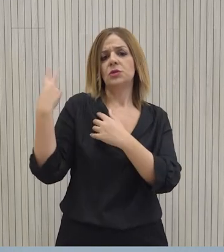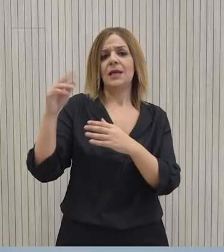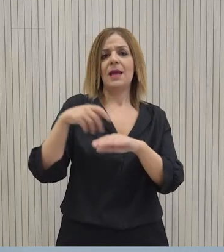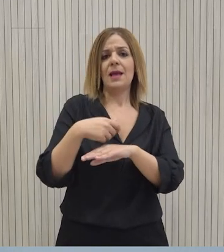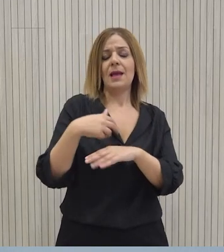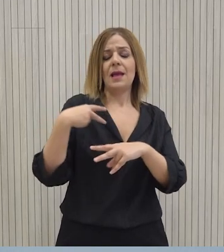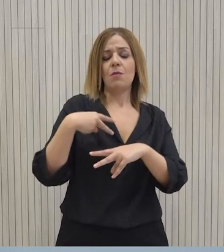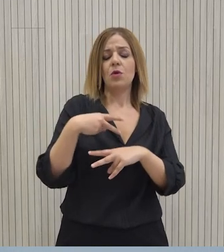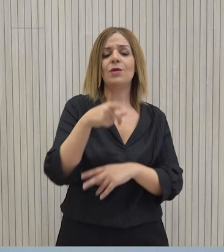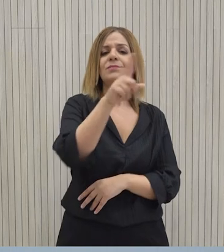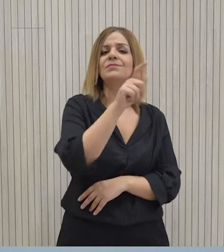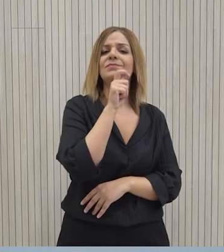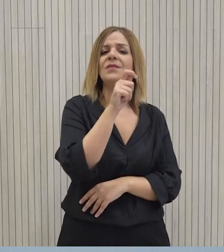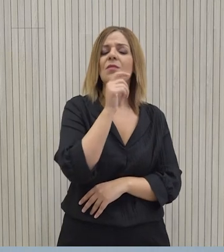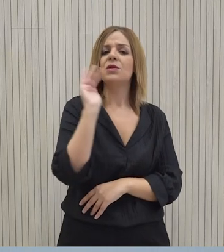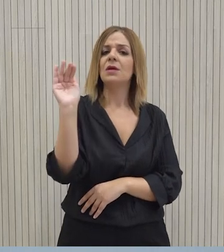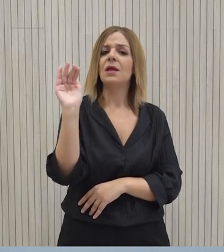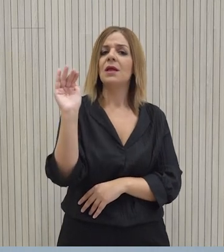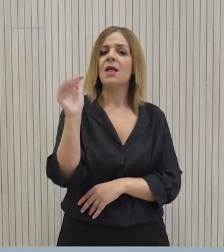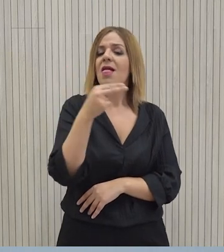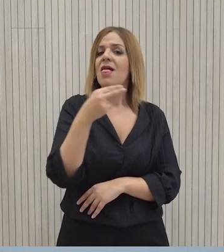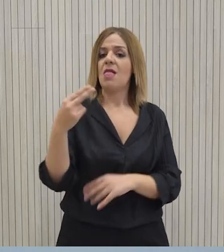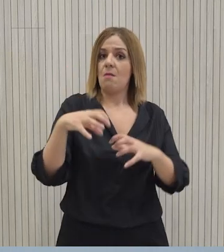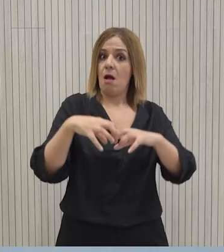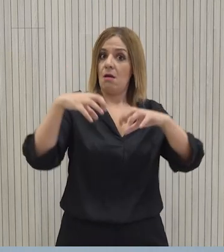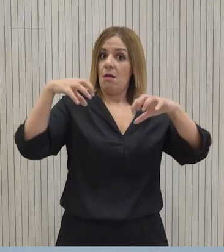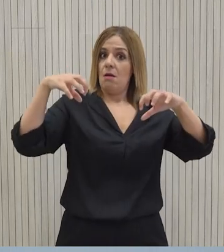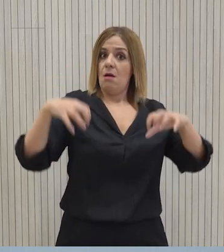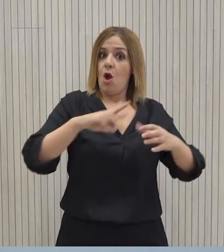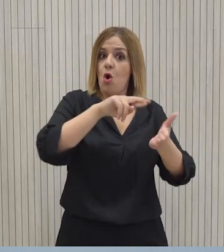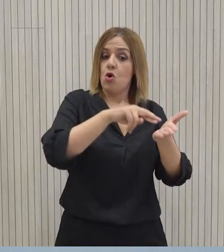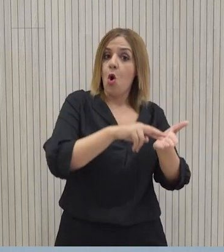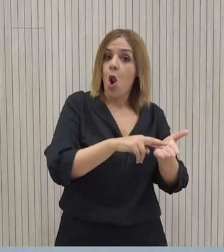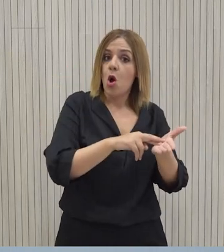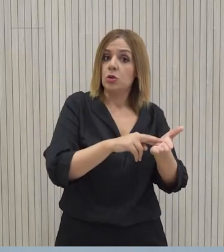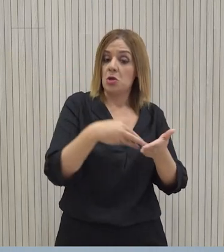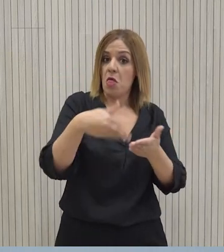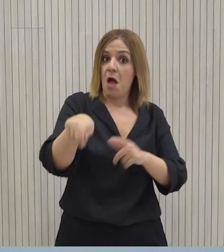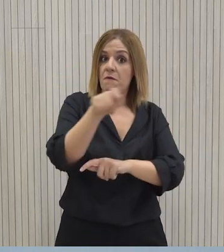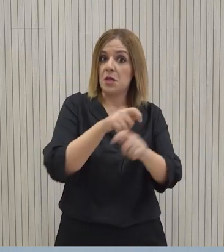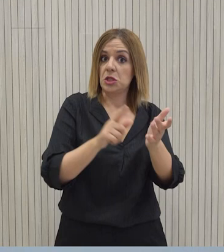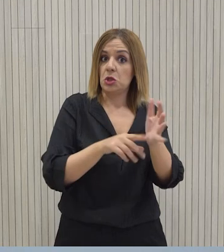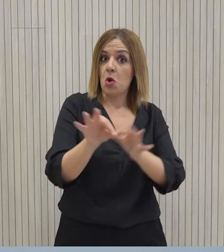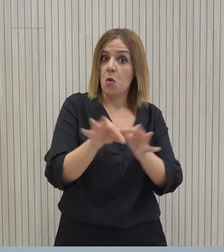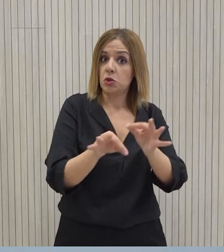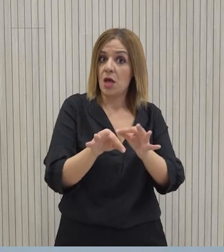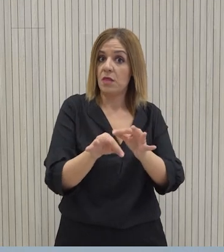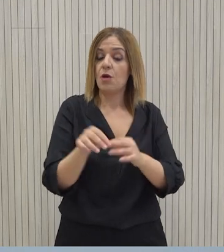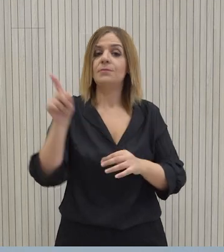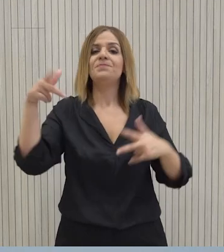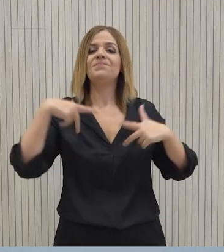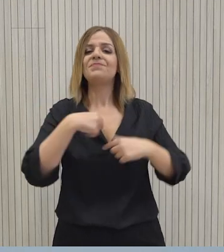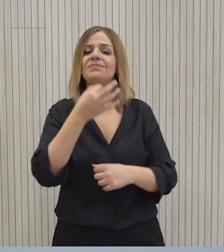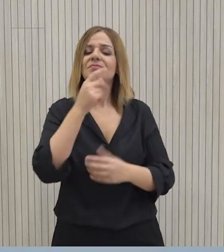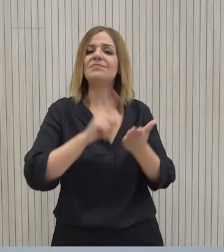Υπάρχει δηλαδή θέμα για το διαχωρισμό θα ετοιμαστεί νομοσχέδιο για το διαχωρισμό. Το νομοσχέδιο θα αφορά